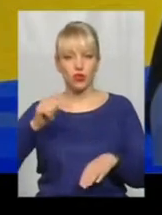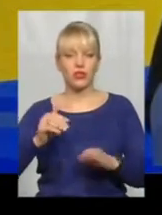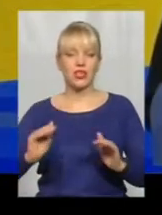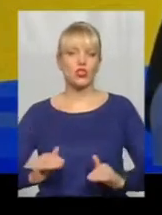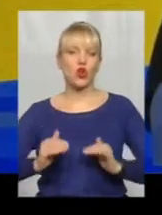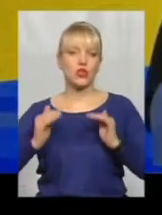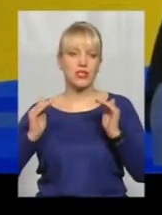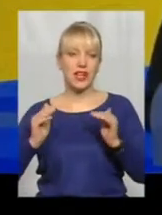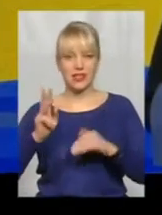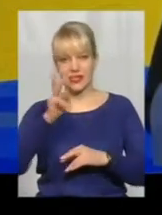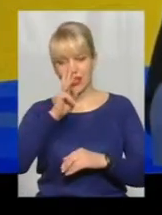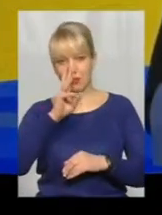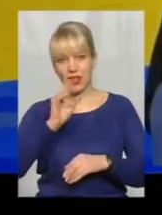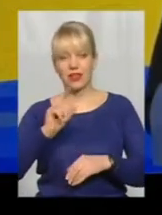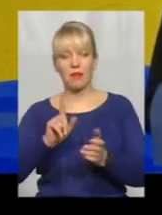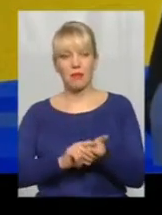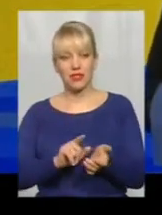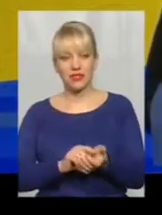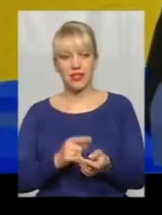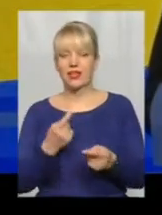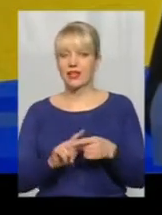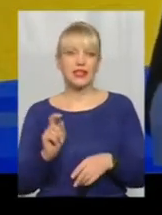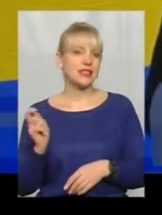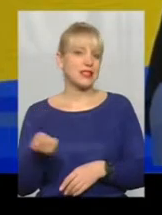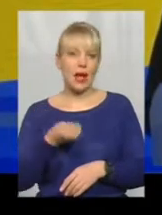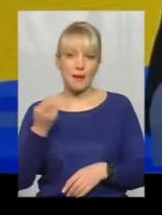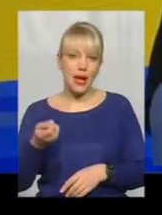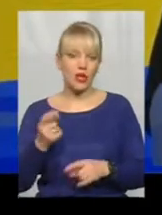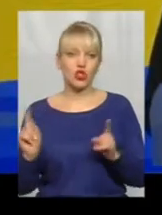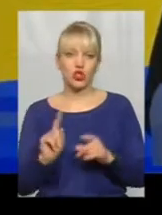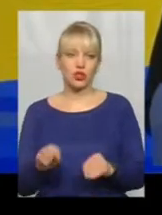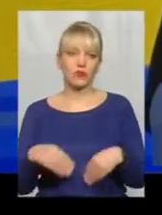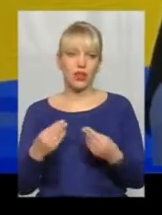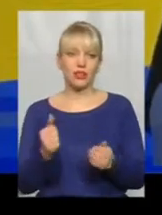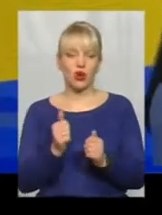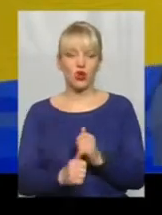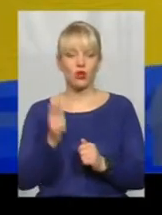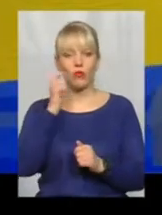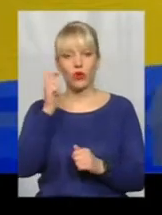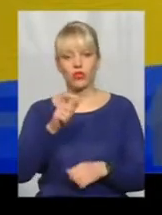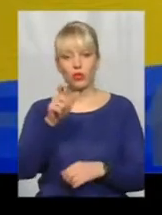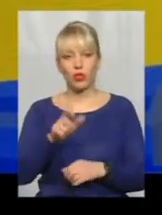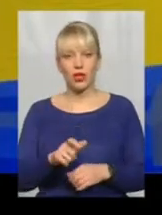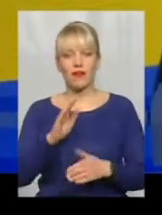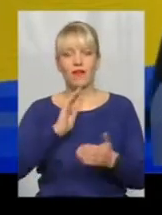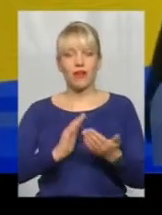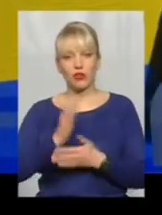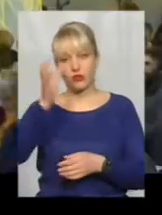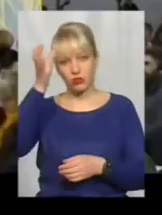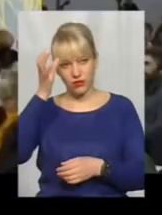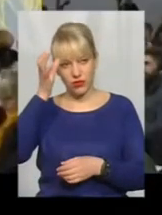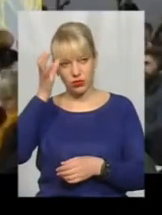заробітних плат і пенсій. Їх замало, щоб дати кожному українському громадянину якісні освіту,